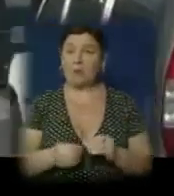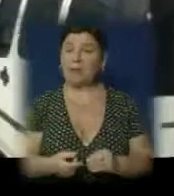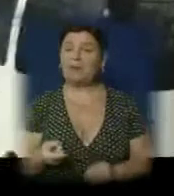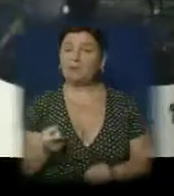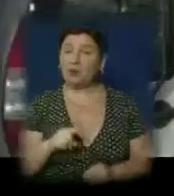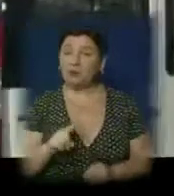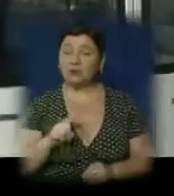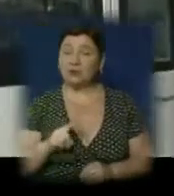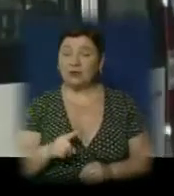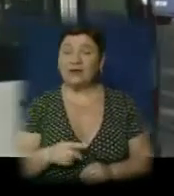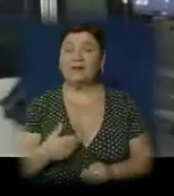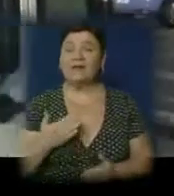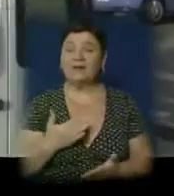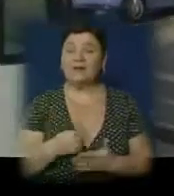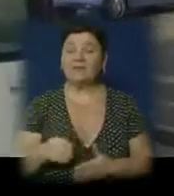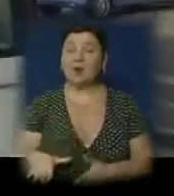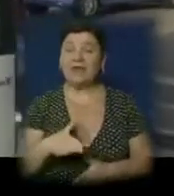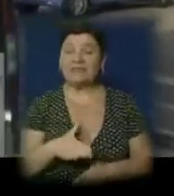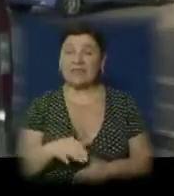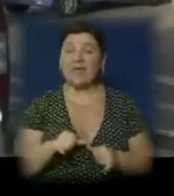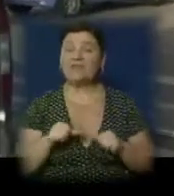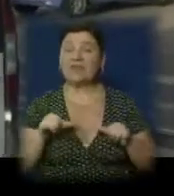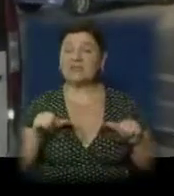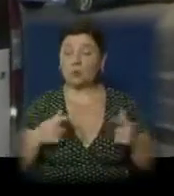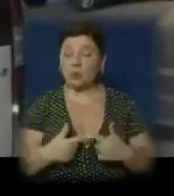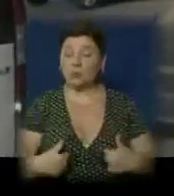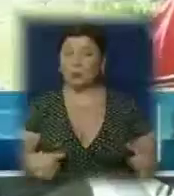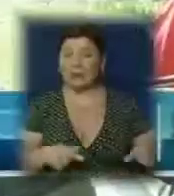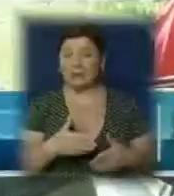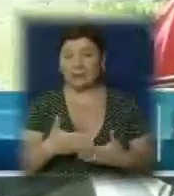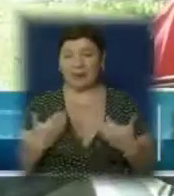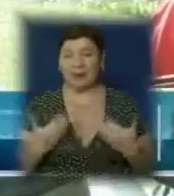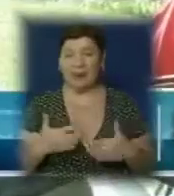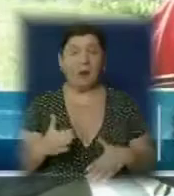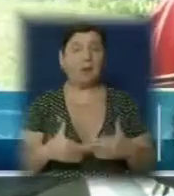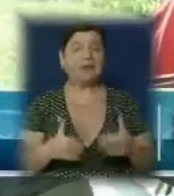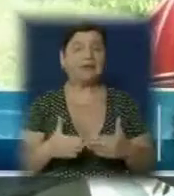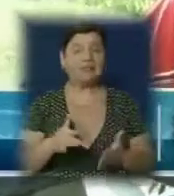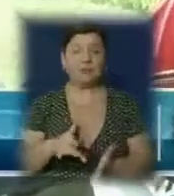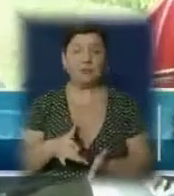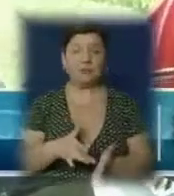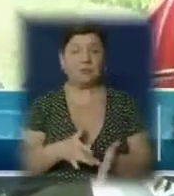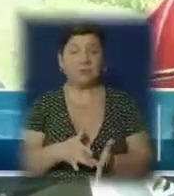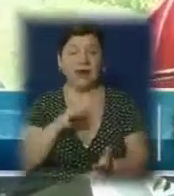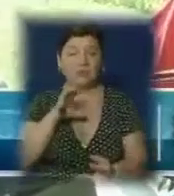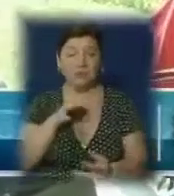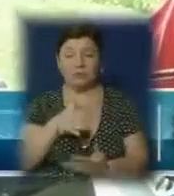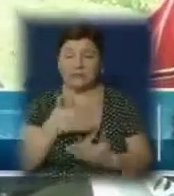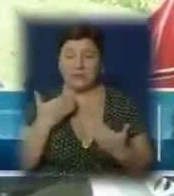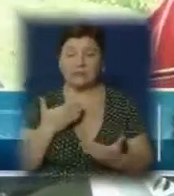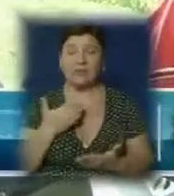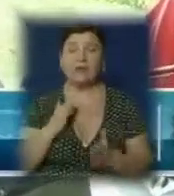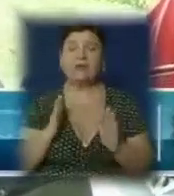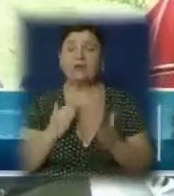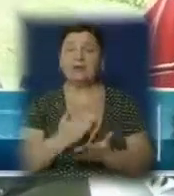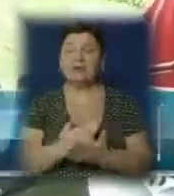тому, що звичної зручної європейської інфраструктури тут нема. Практично нема туристичних автобусів на Сардинії. Вони є, але вони